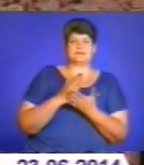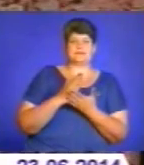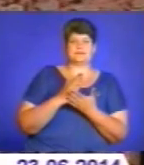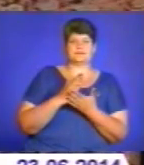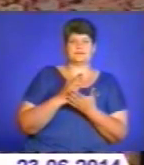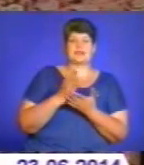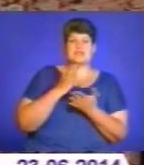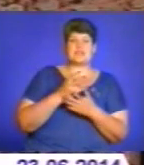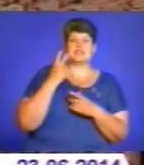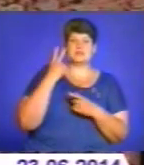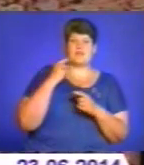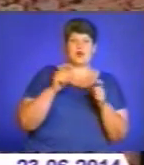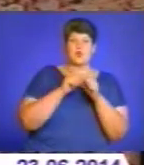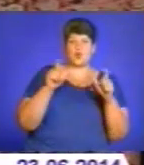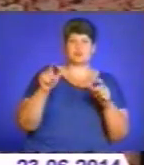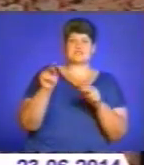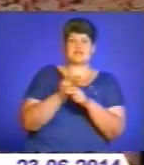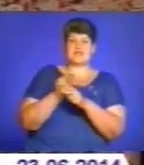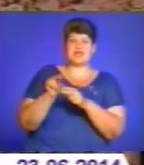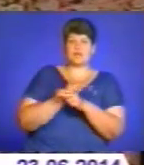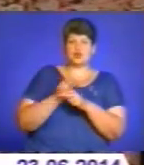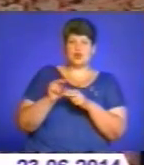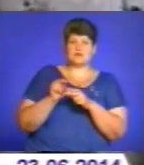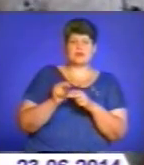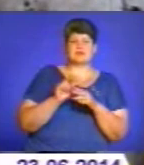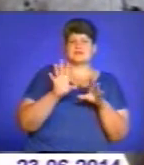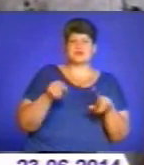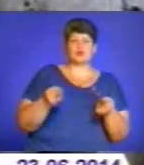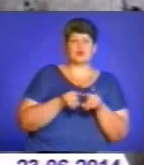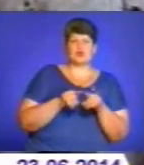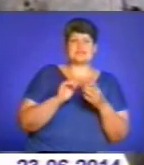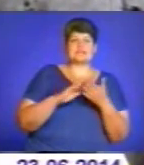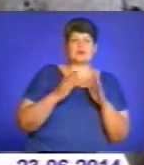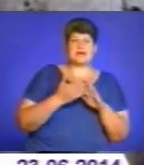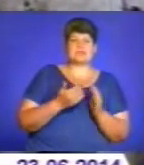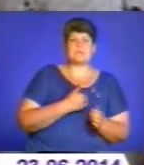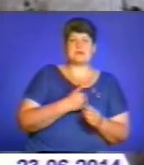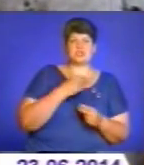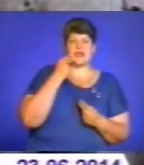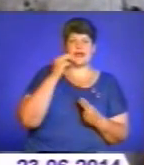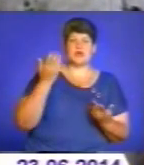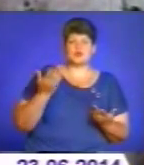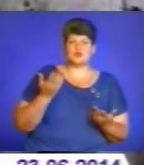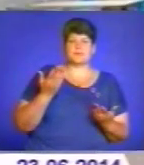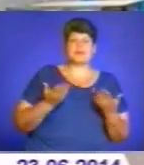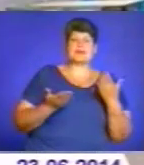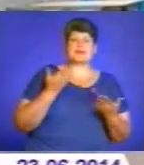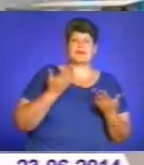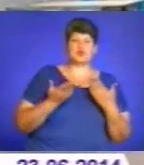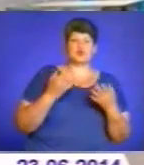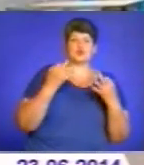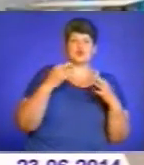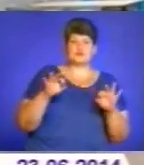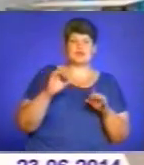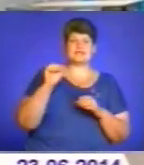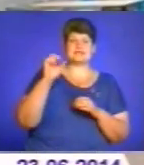Є два корпуси відремонтованих, але все одно ситуація бажає кращого. Якщо дозволиться